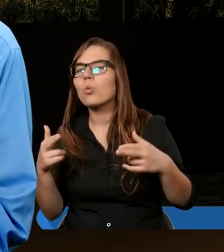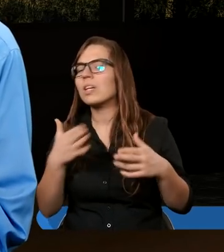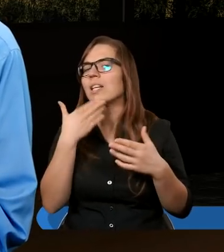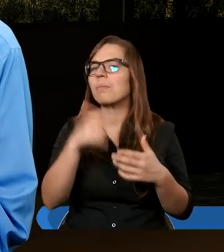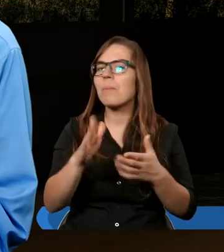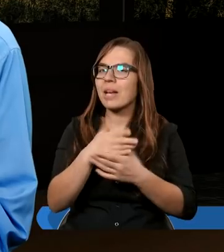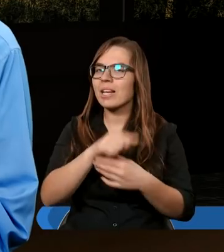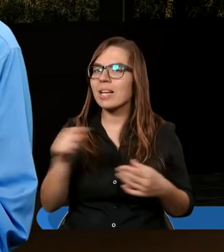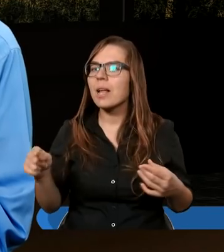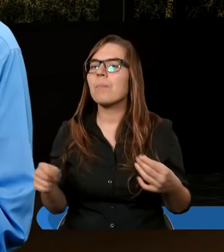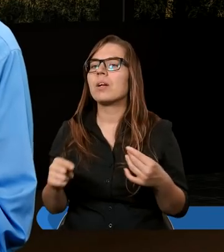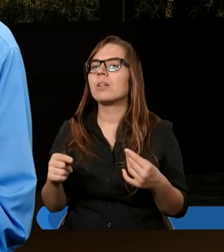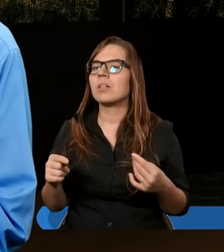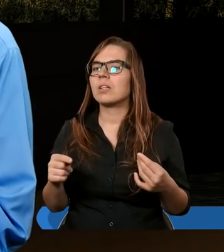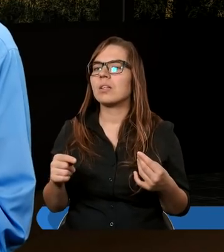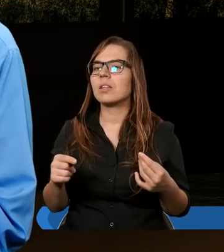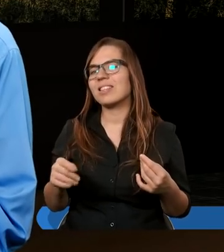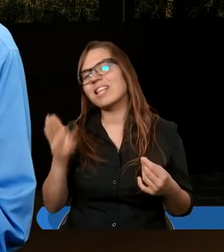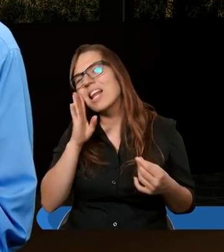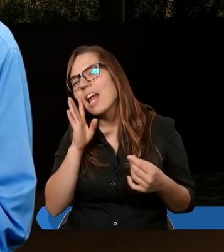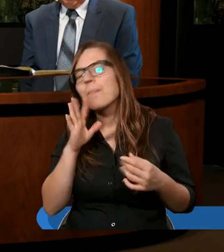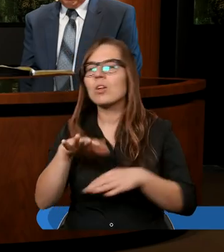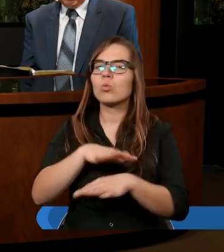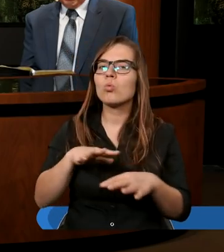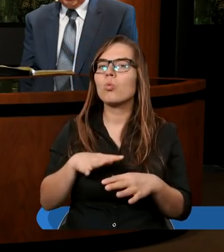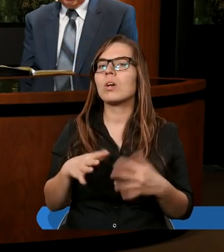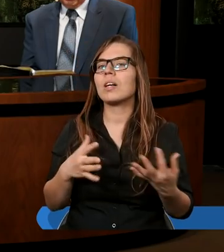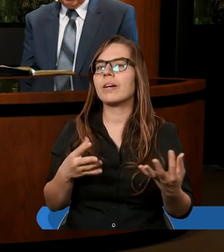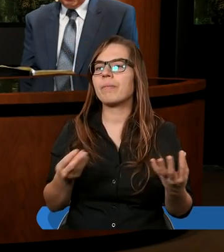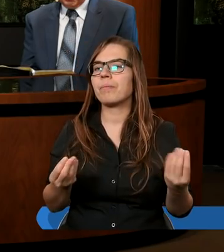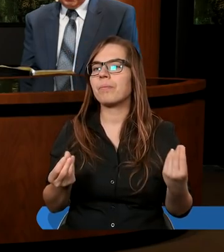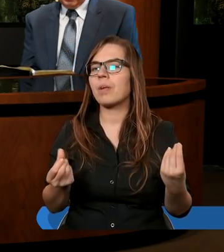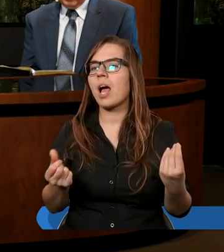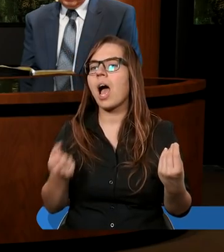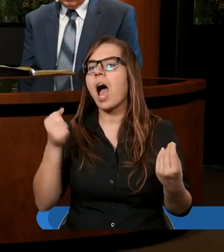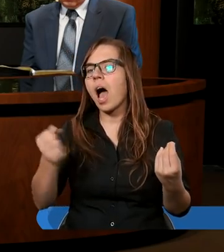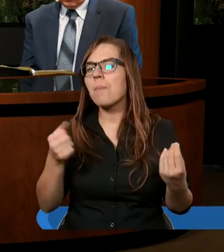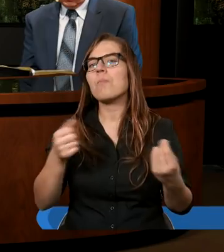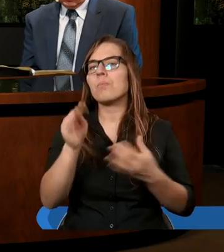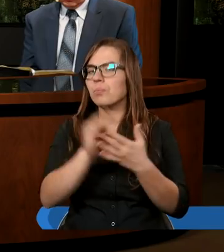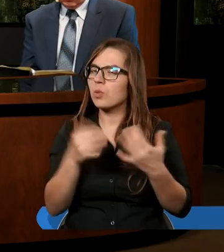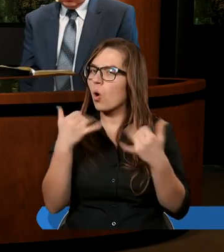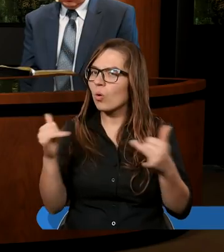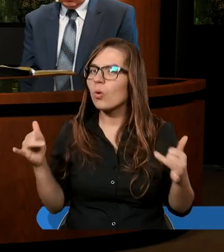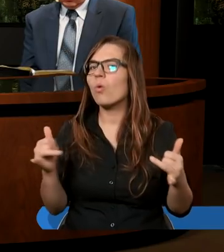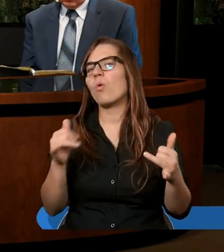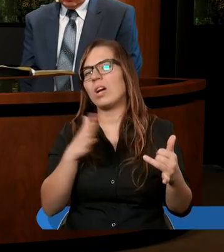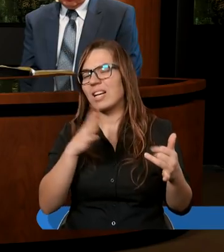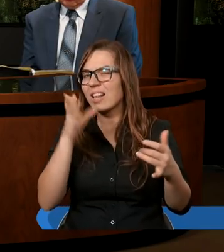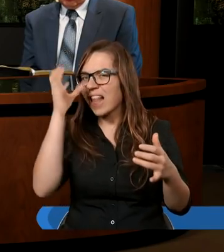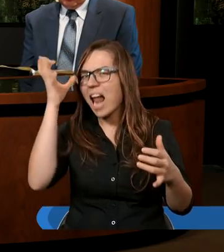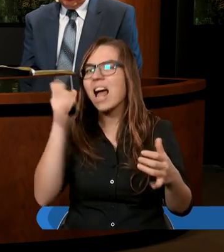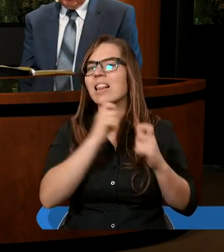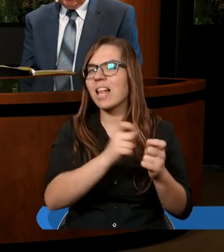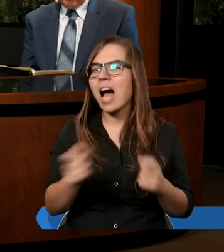dostał ten sam dar i mieli tego samego ducha. Później oczywiście apostołowie piszą o różnych darach, ale widzimy, też,